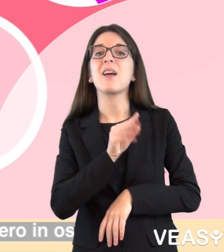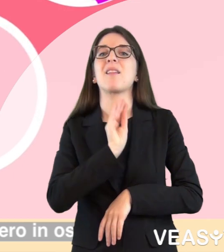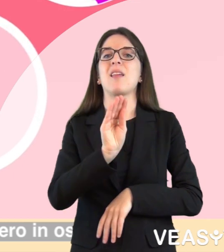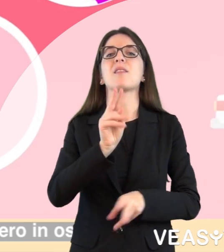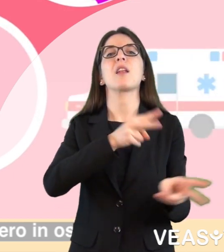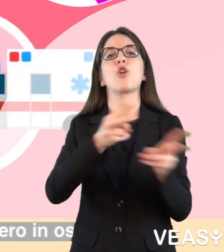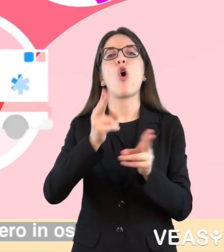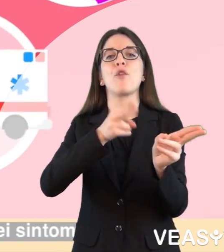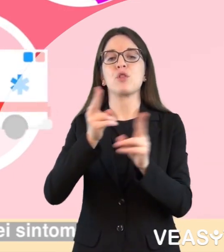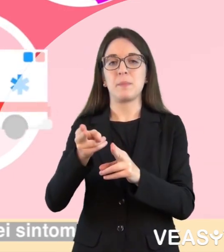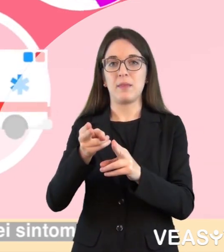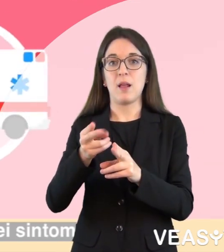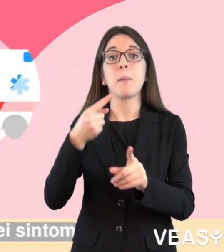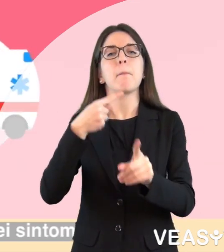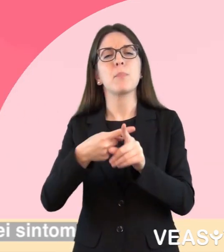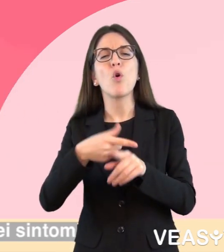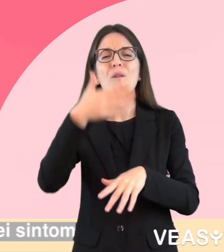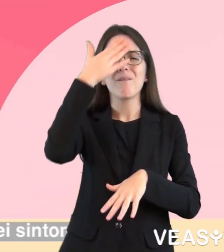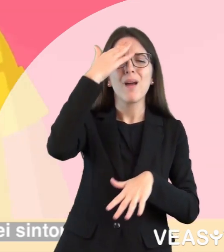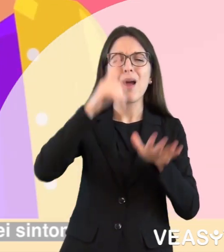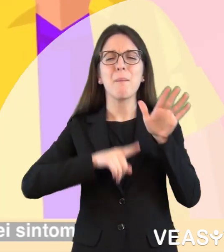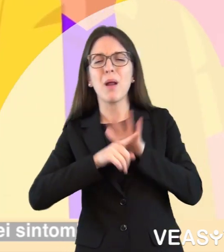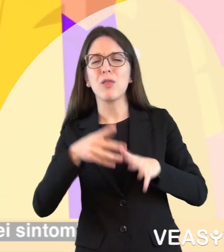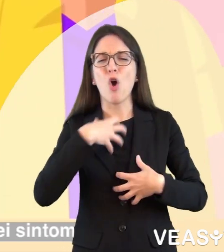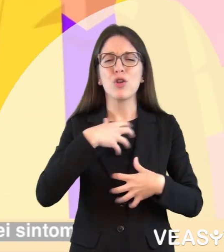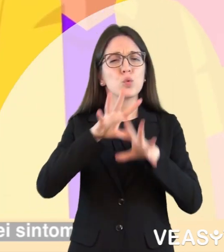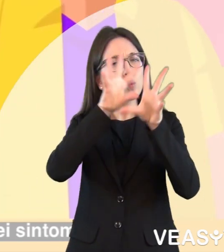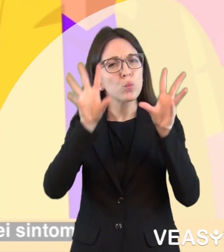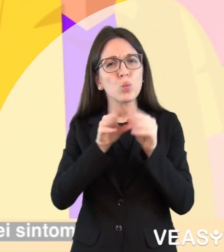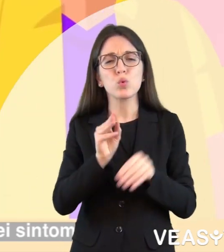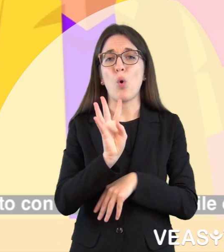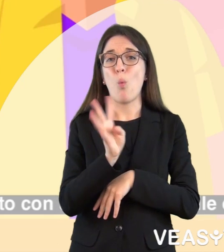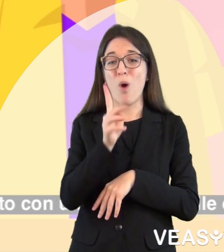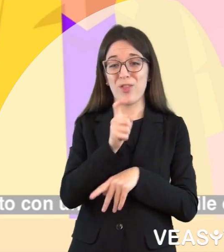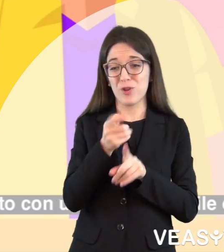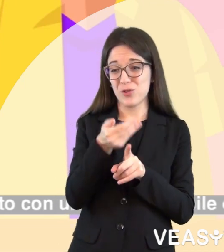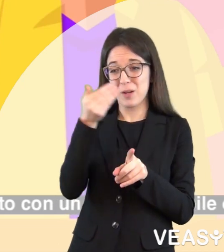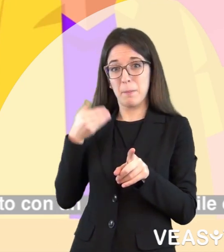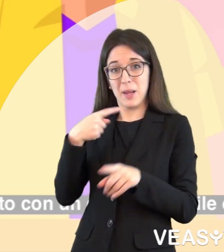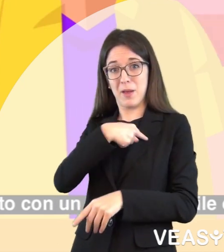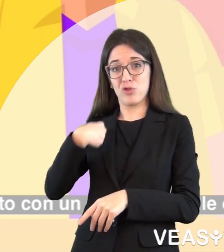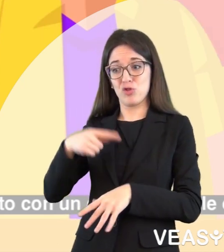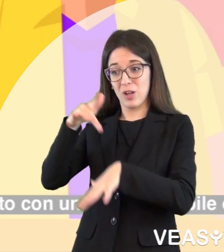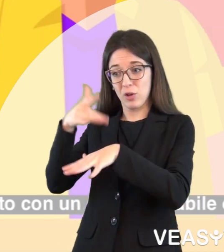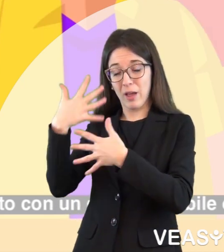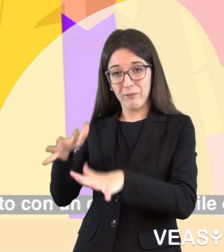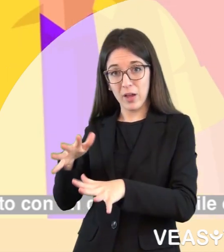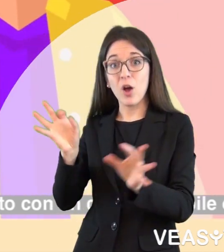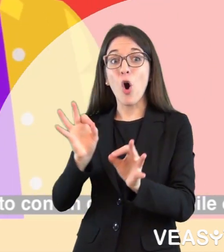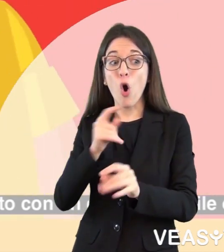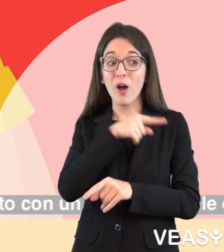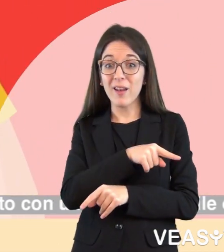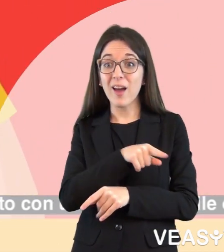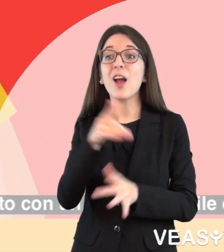richiesto il ricovero in ospedale, e che nei 14 giorni precedenti la comparsa dei sintomi sia stata nelle aree a rischio della Cina